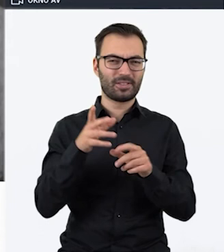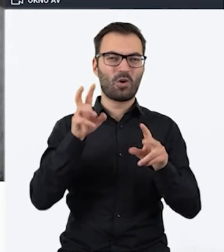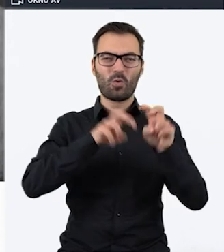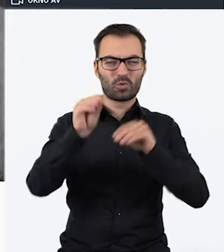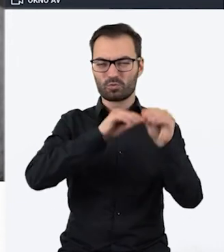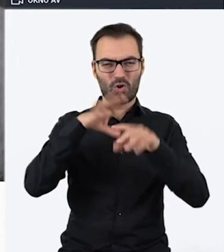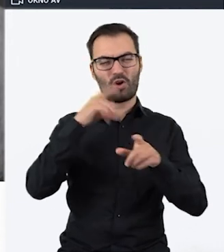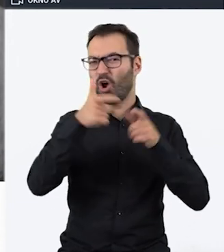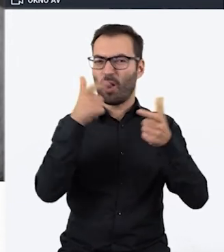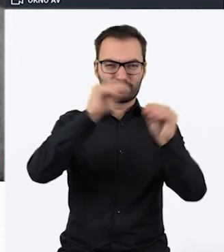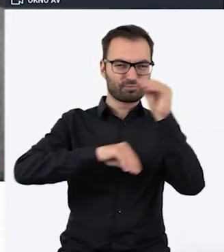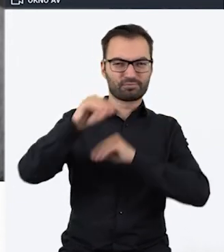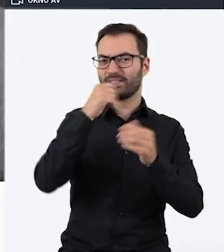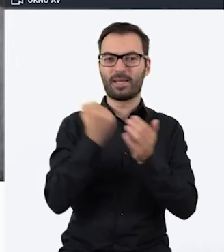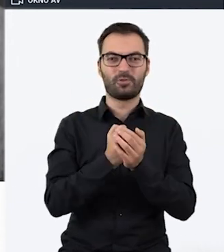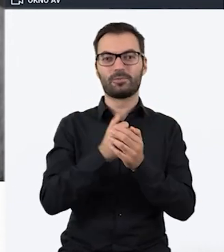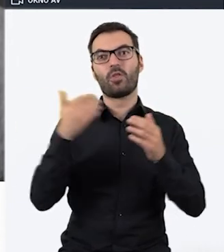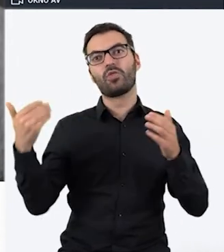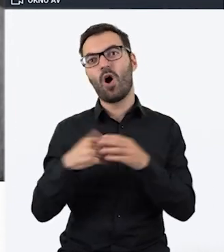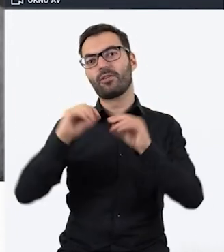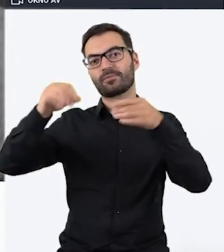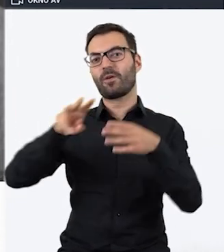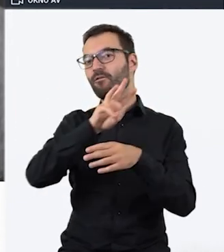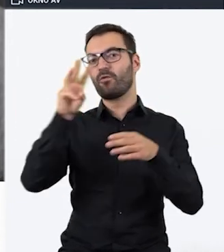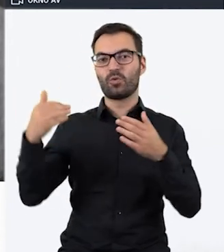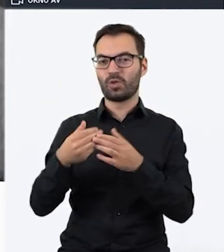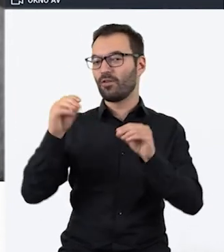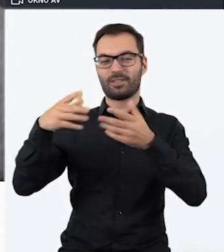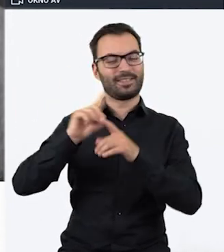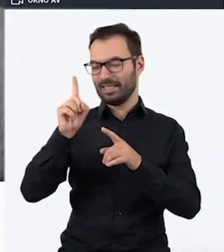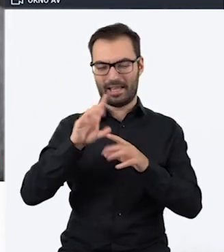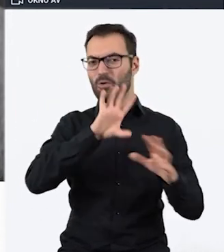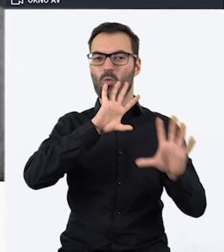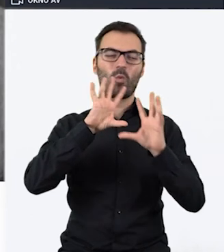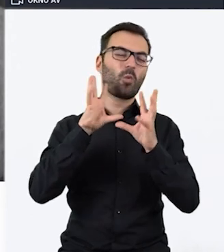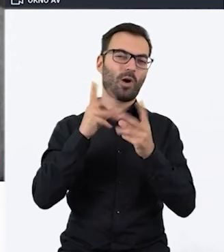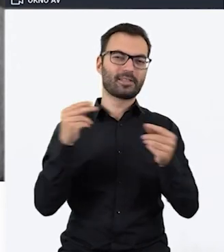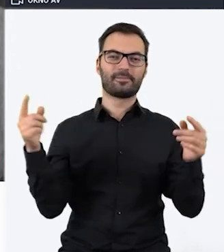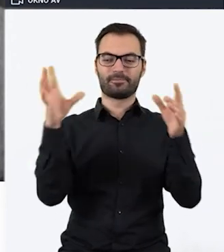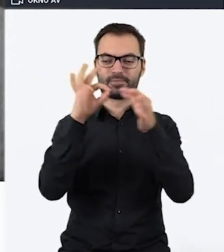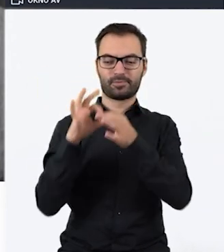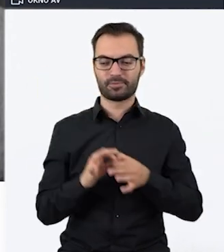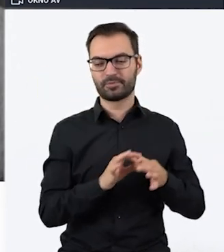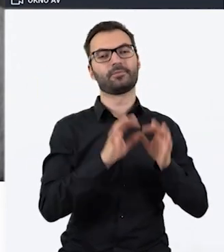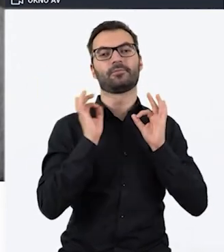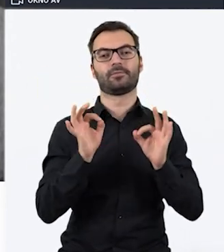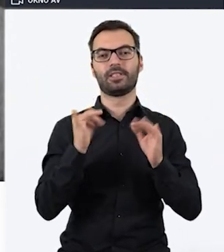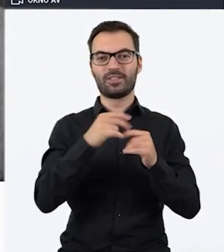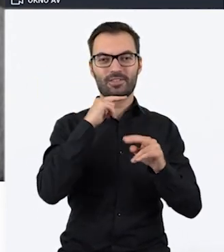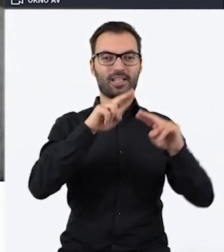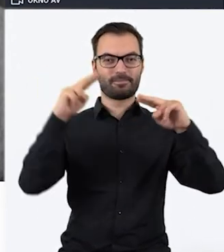otwierać nowego okna przeglądarki. Te puzzle się tu pięknie łączą, jak odpowiednio dobierzemy